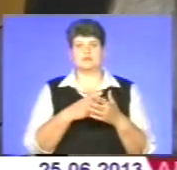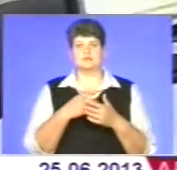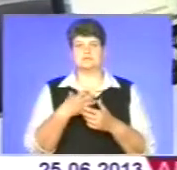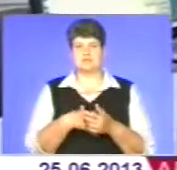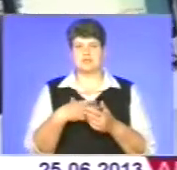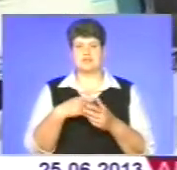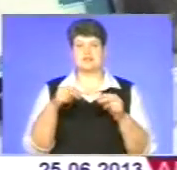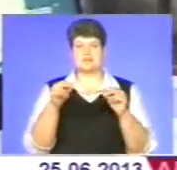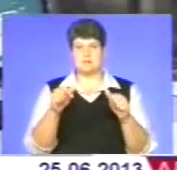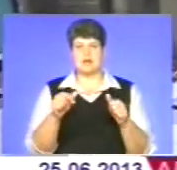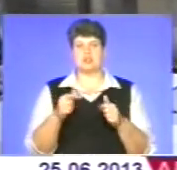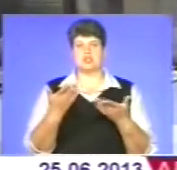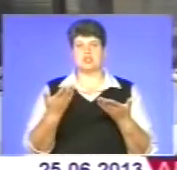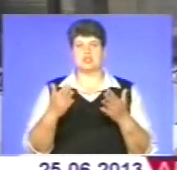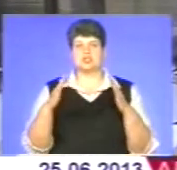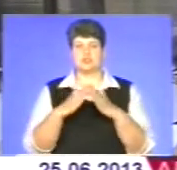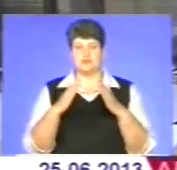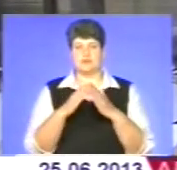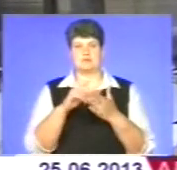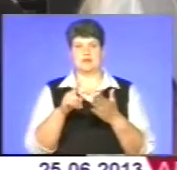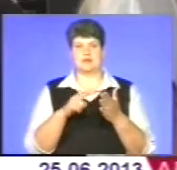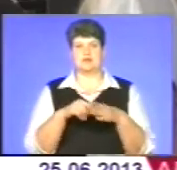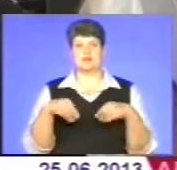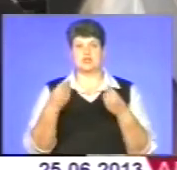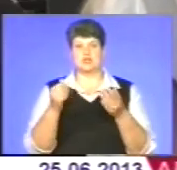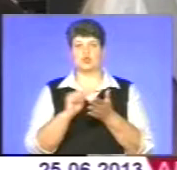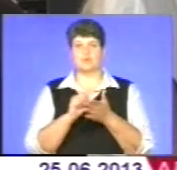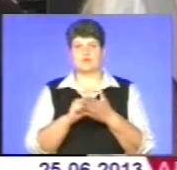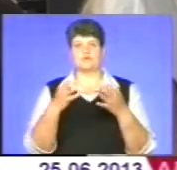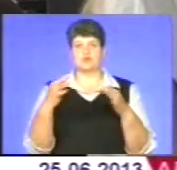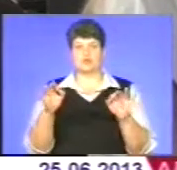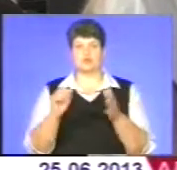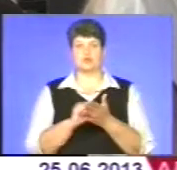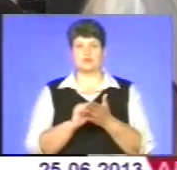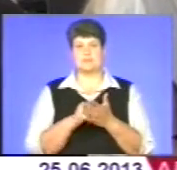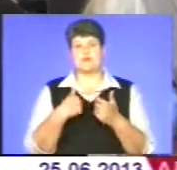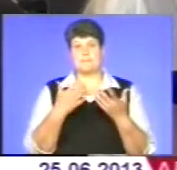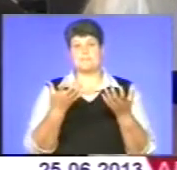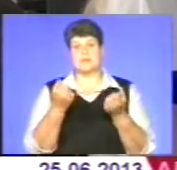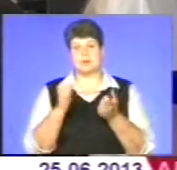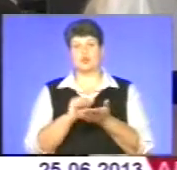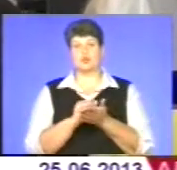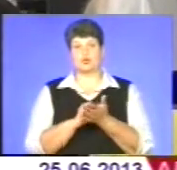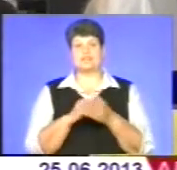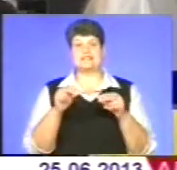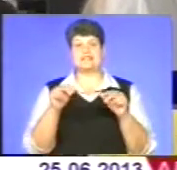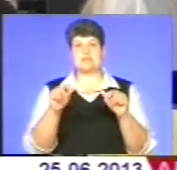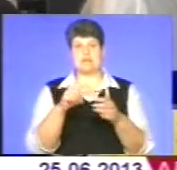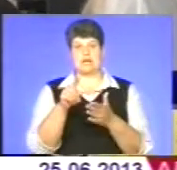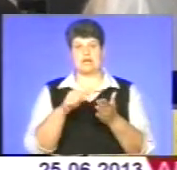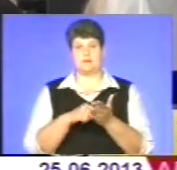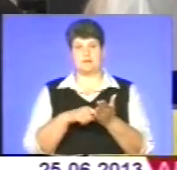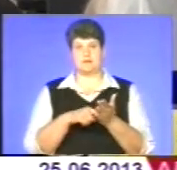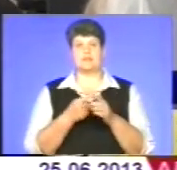питання, а також видача документів дозвільного характеру. В основному я приймаю документи стосовно земельних питань.